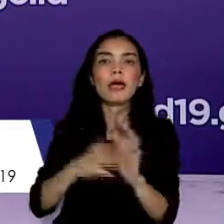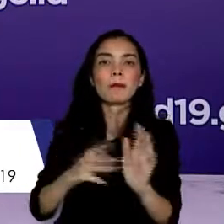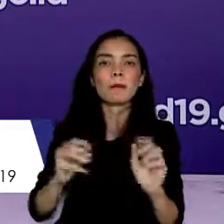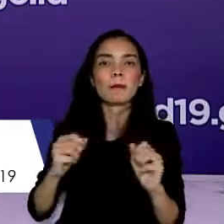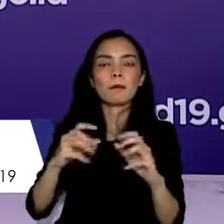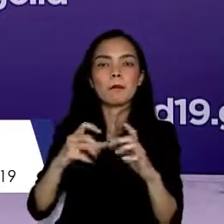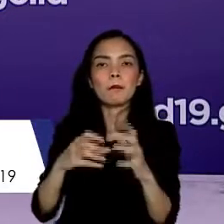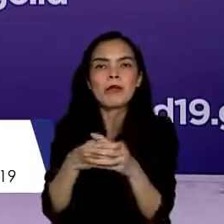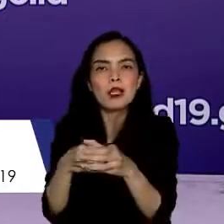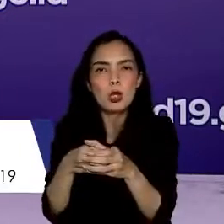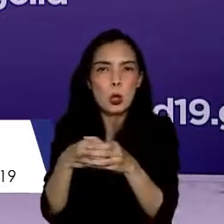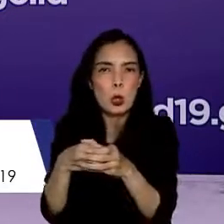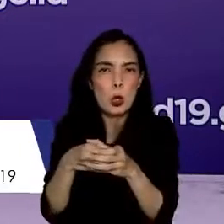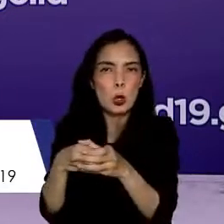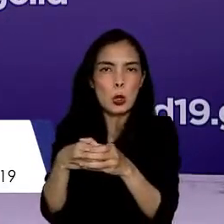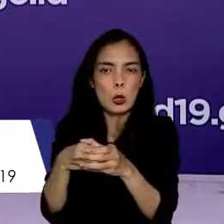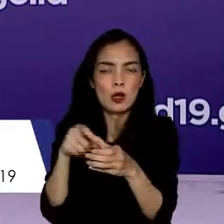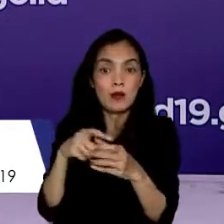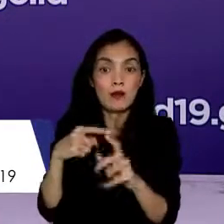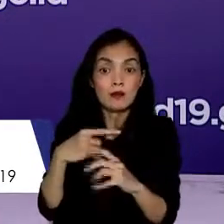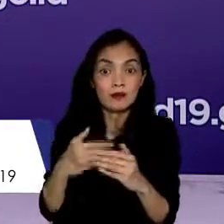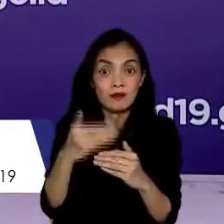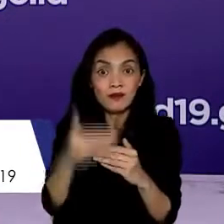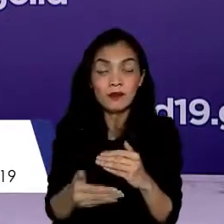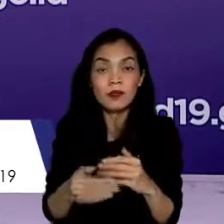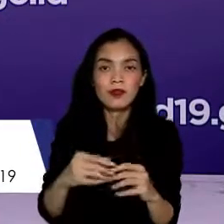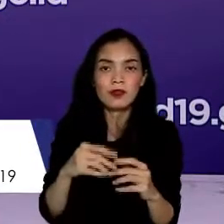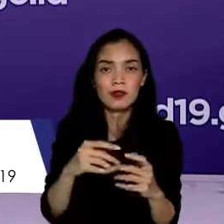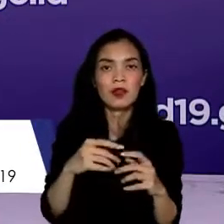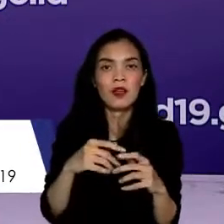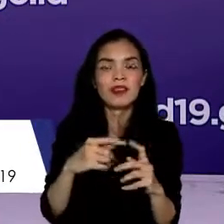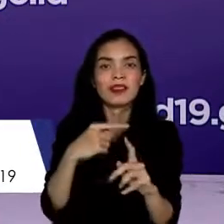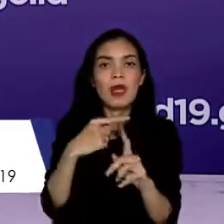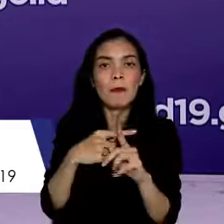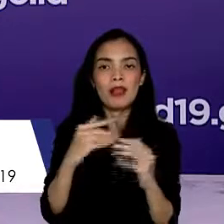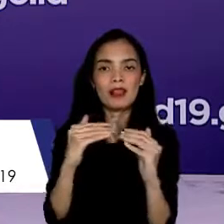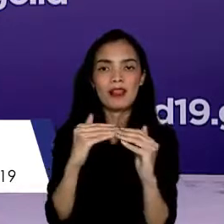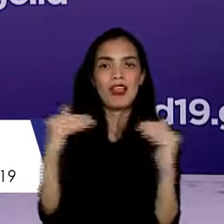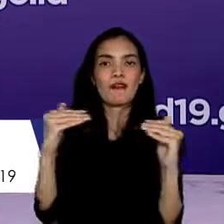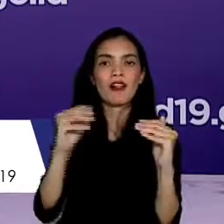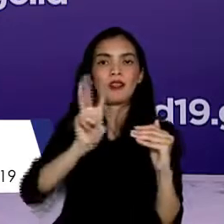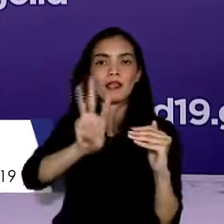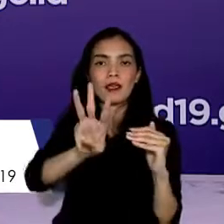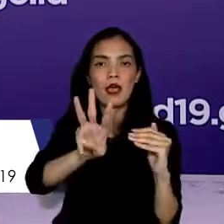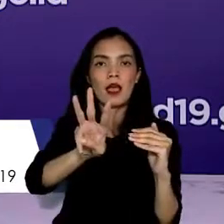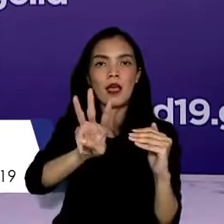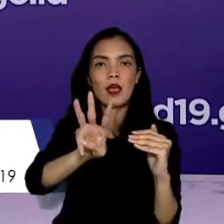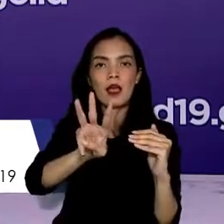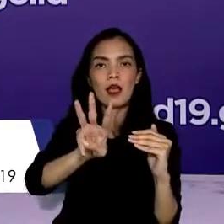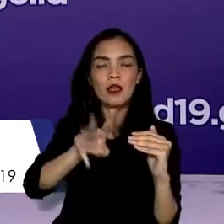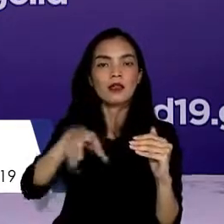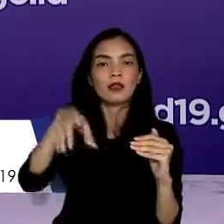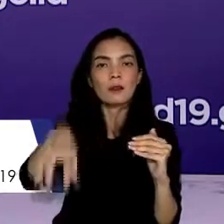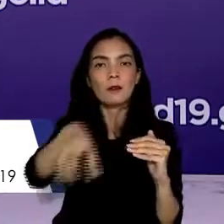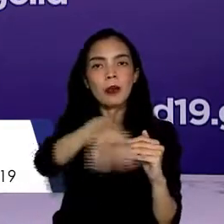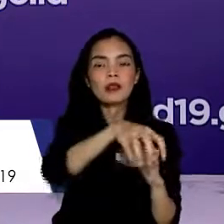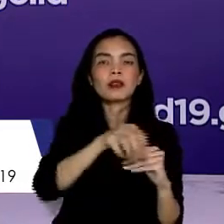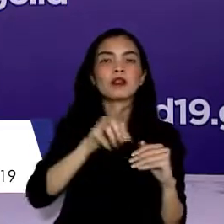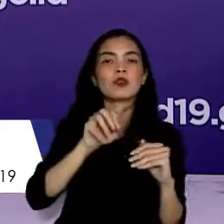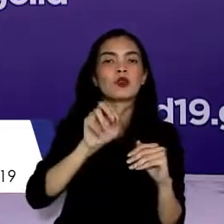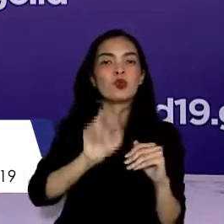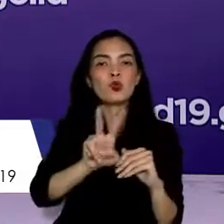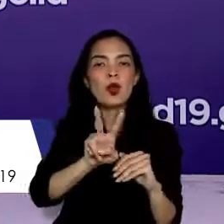PPKM mikro diperketat dalam implementasinya menjadi PPKM level 3 yang diterapkan di 28